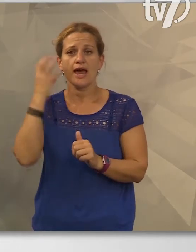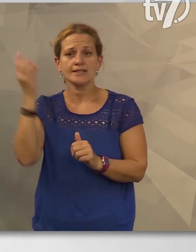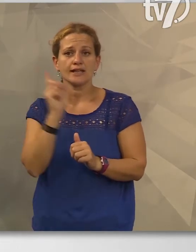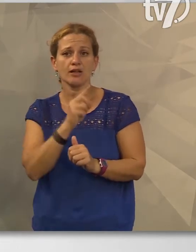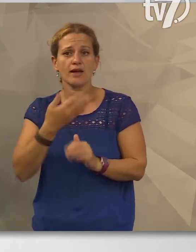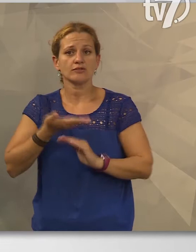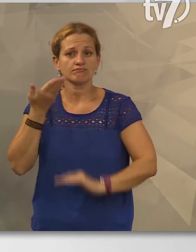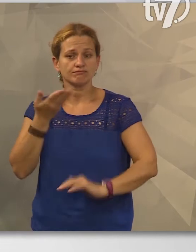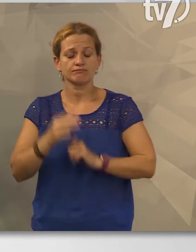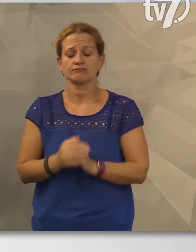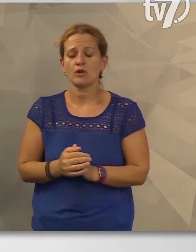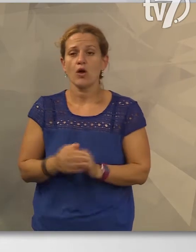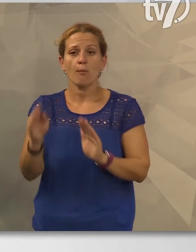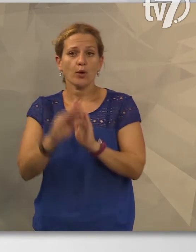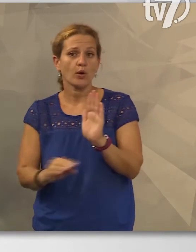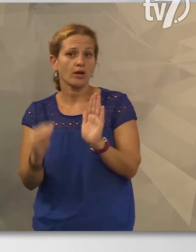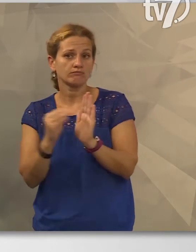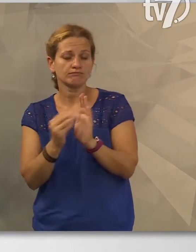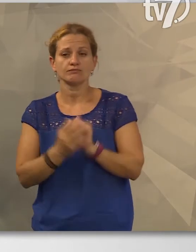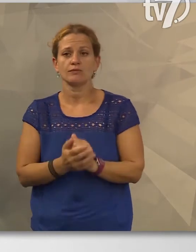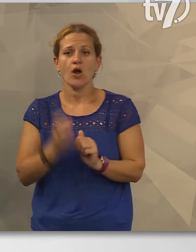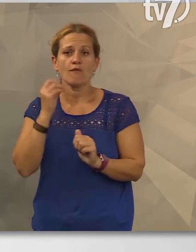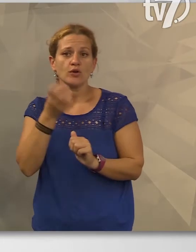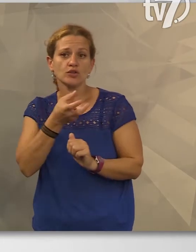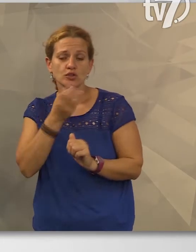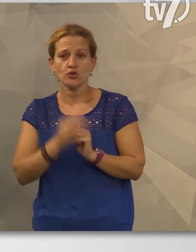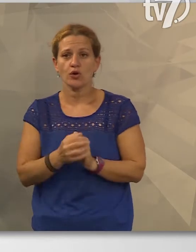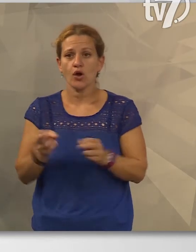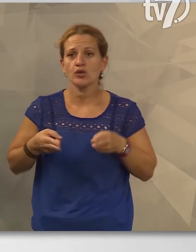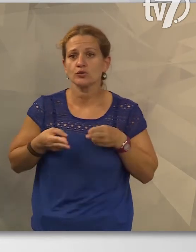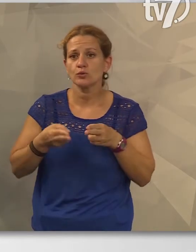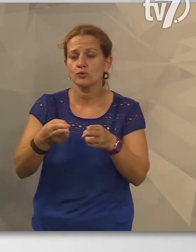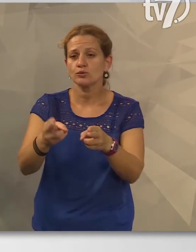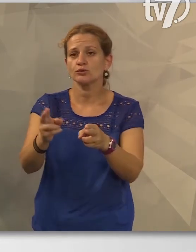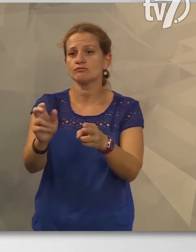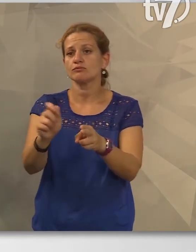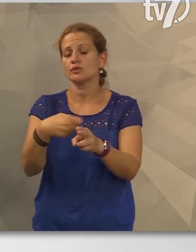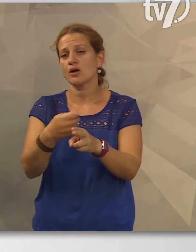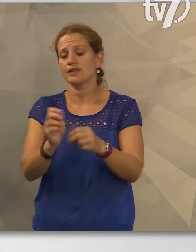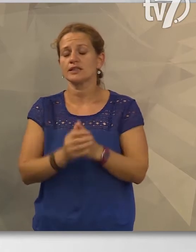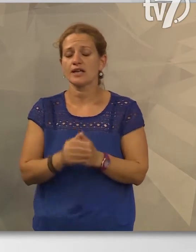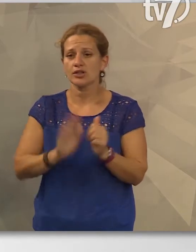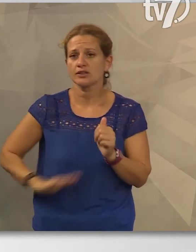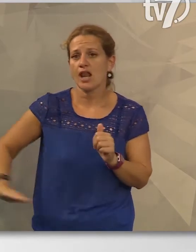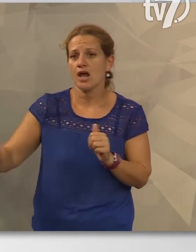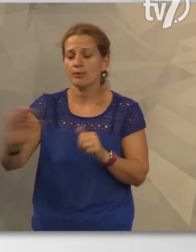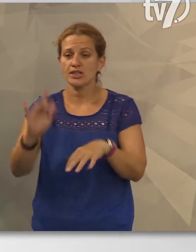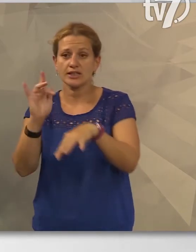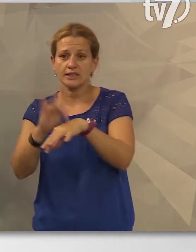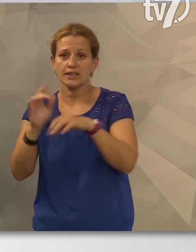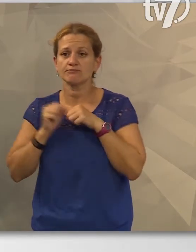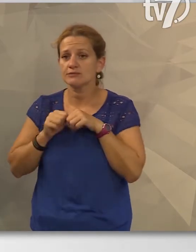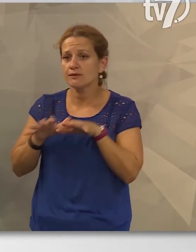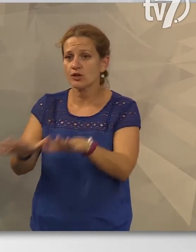Tamás kiemelte, hogy része a programnak a falusicsok, az úthálózatok javítása, illetve a településeket érintő